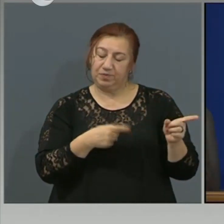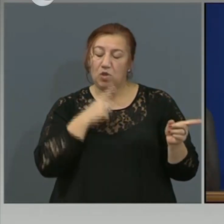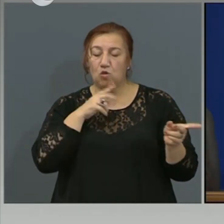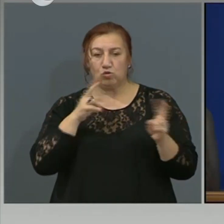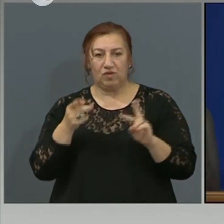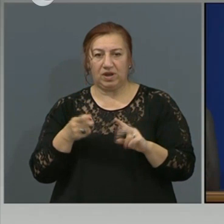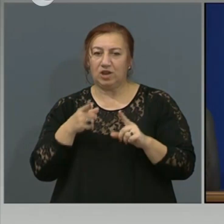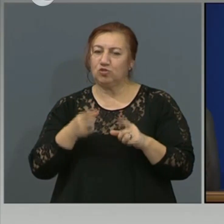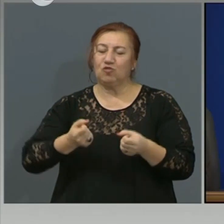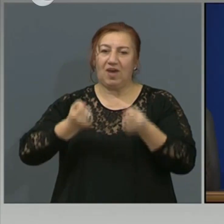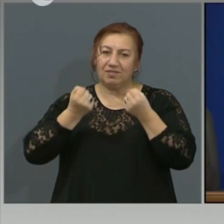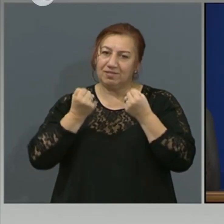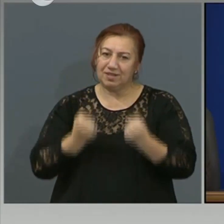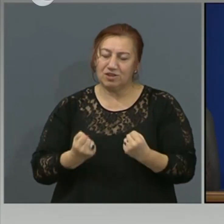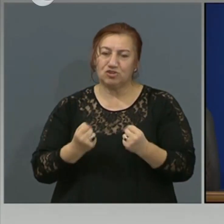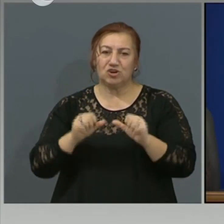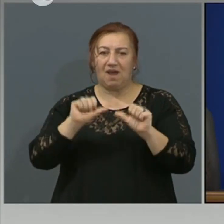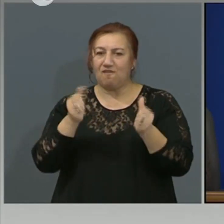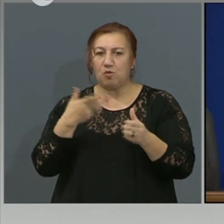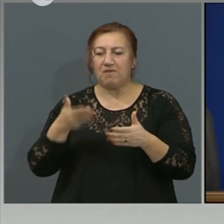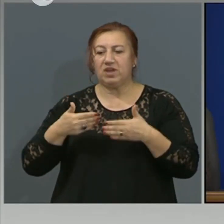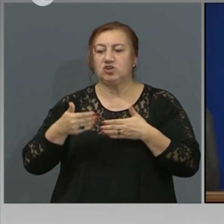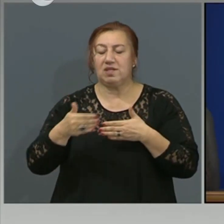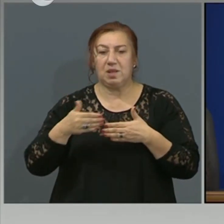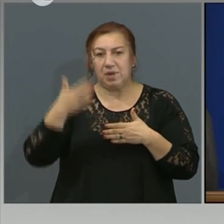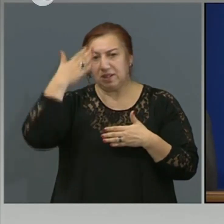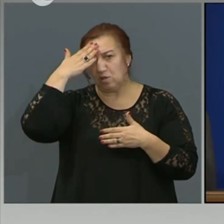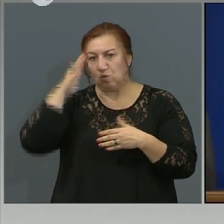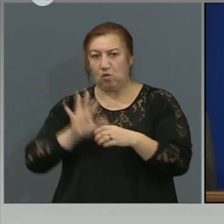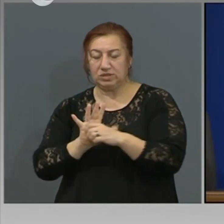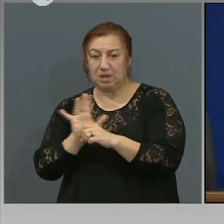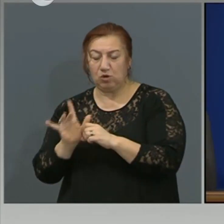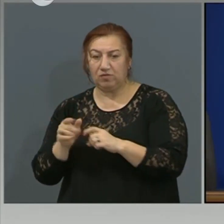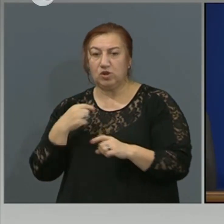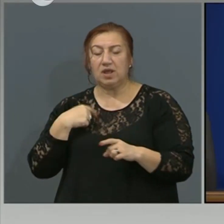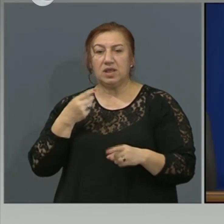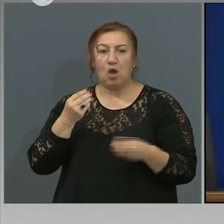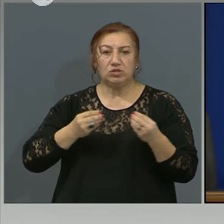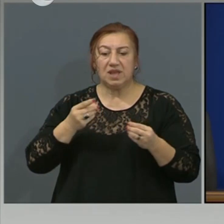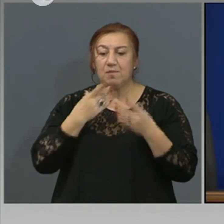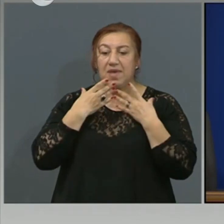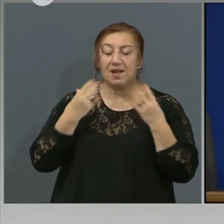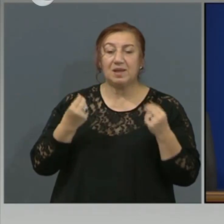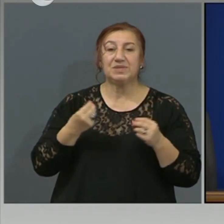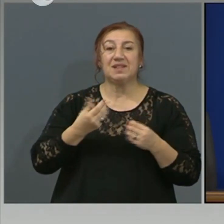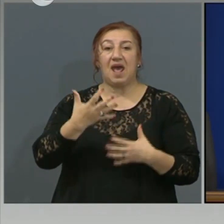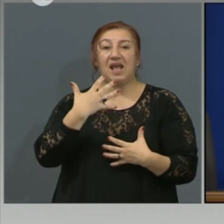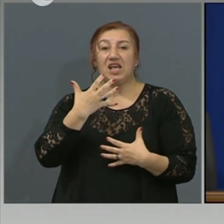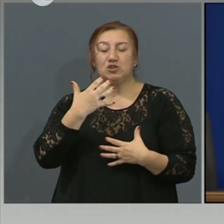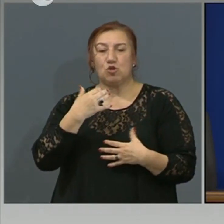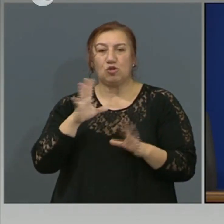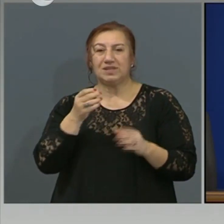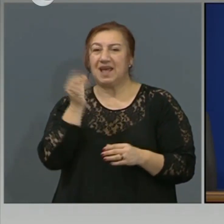Това са тежките форми на заболяването, които оценяваме сатурацията на кислорода и парциалното налягане на